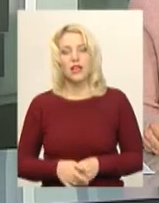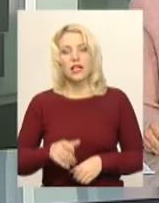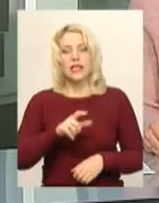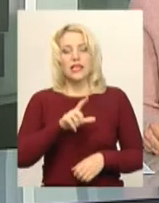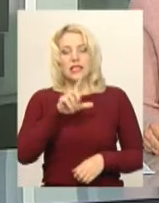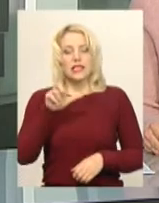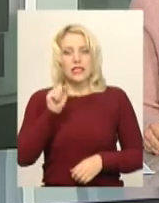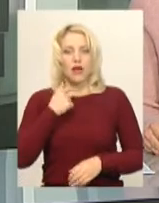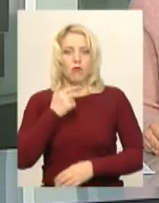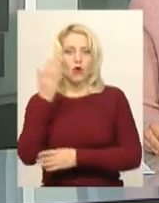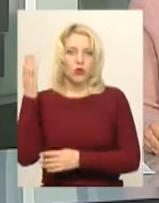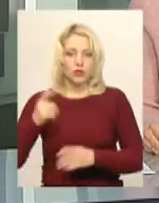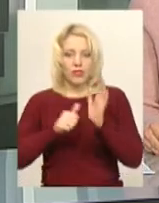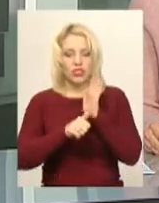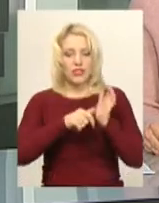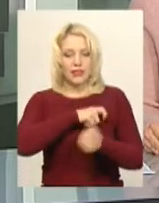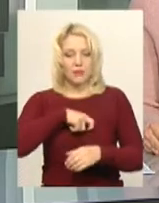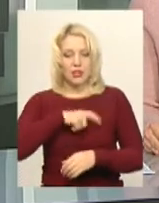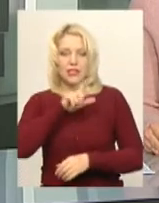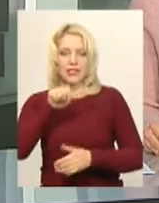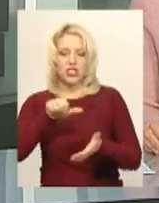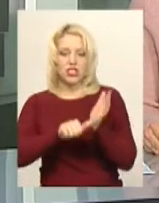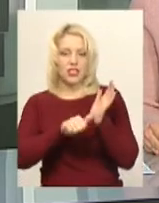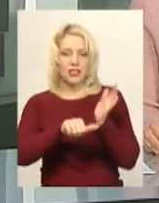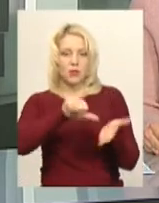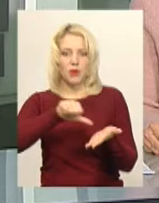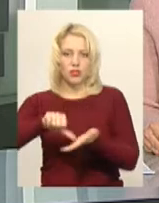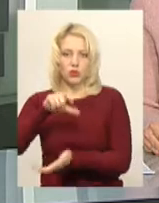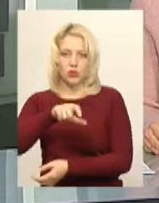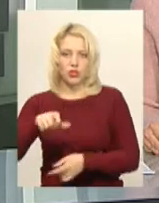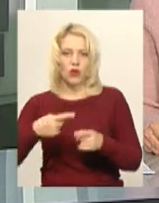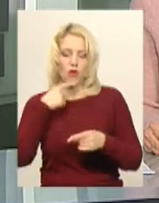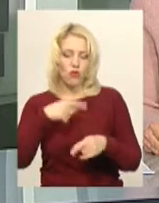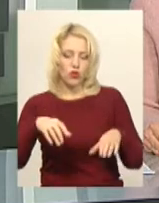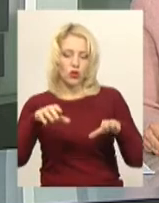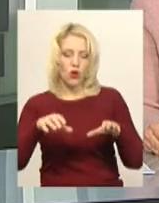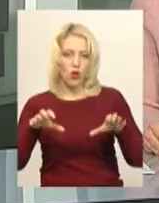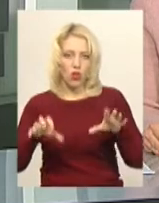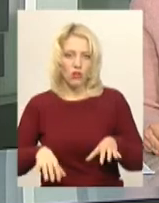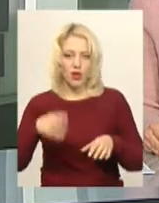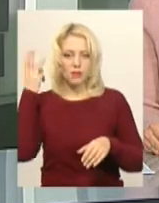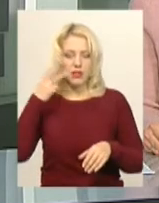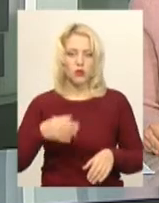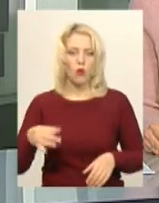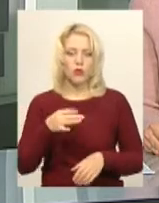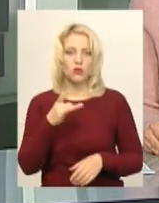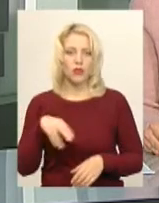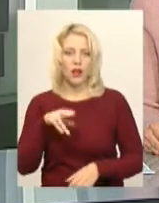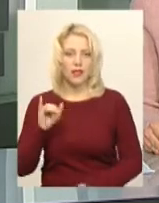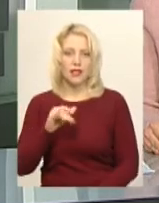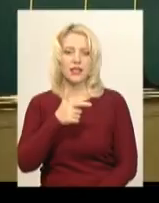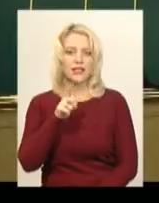За проголосувало 60 депутатів із 60 присутніх, говорить голова Хмельницької обласної ради Михайло Загородний.